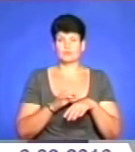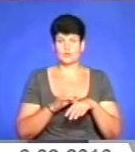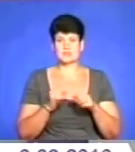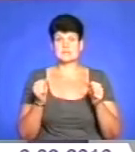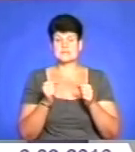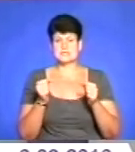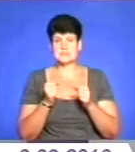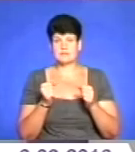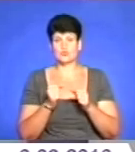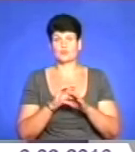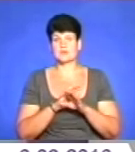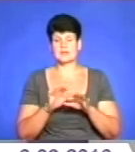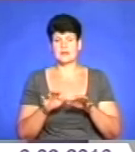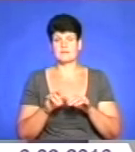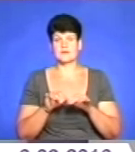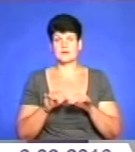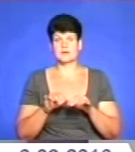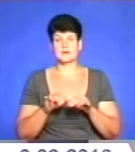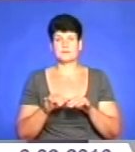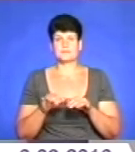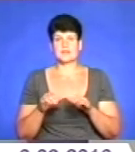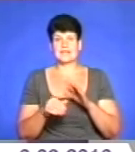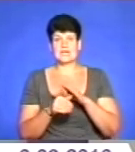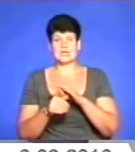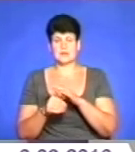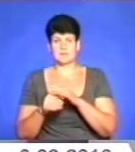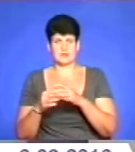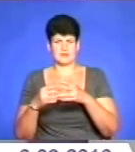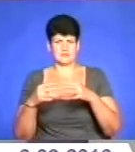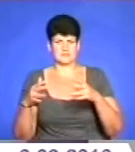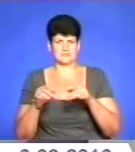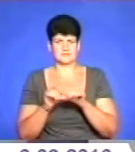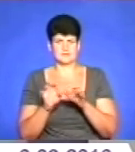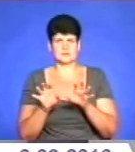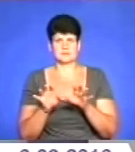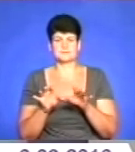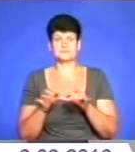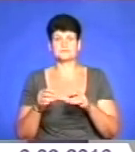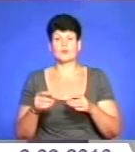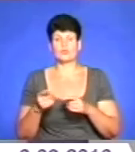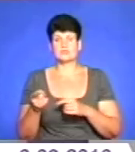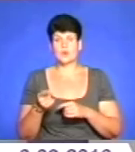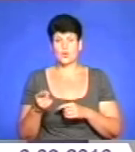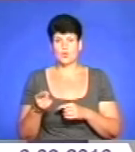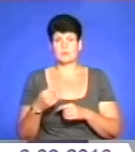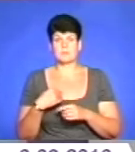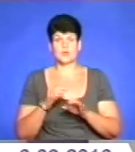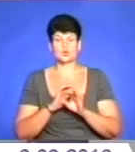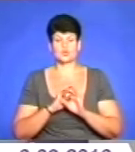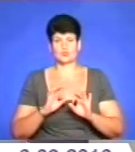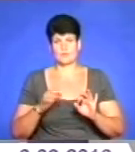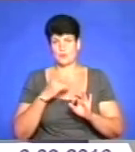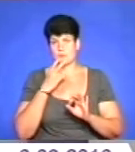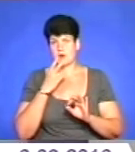вимерзає паразит і гриби, які їх потім знищують. Ну, ось в Тернополі ми чудово